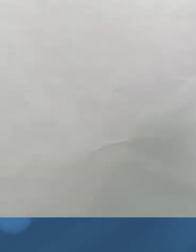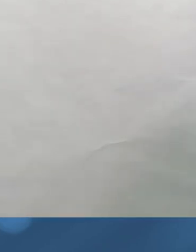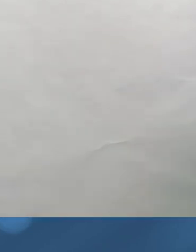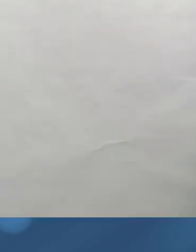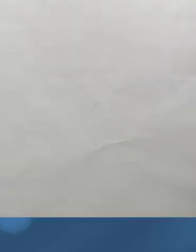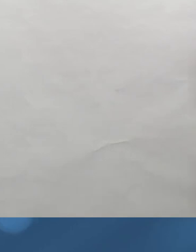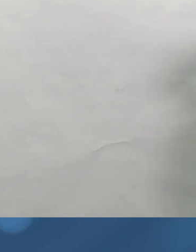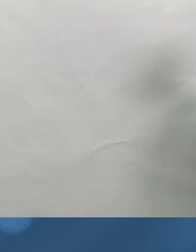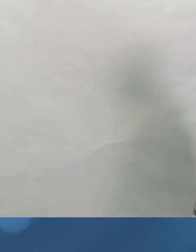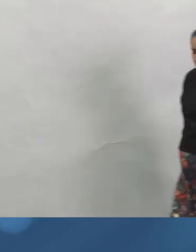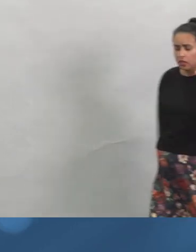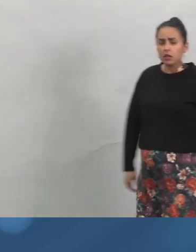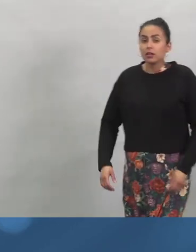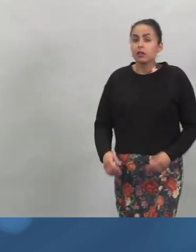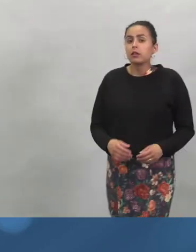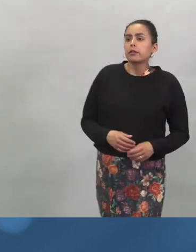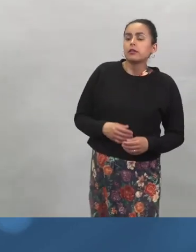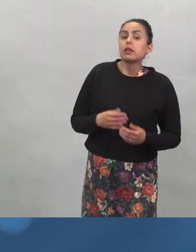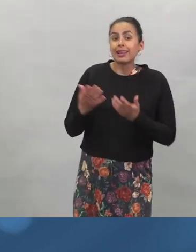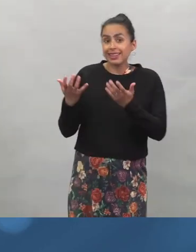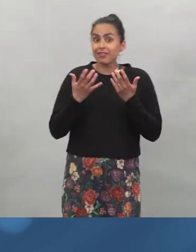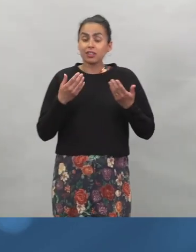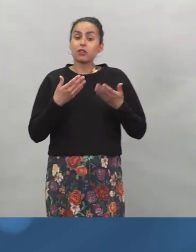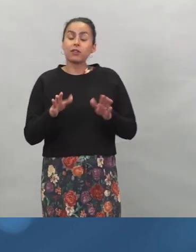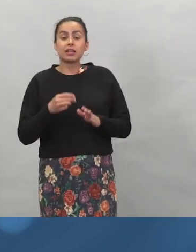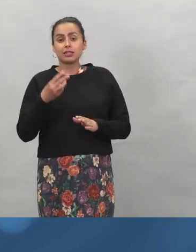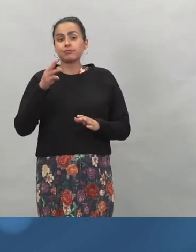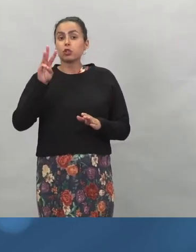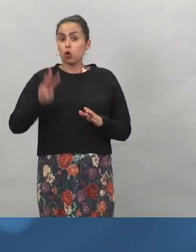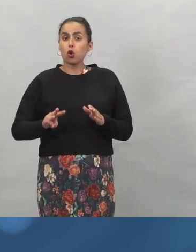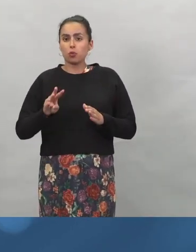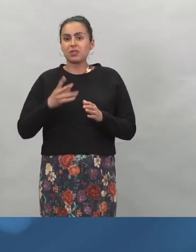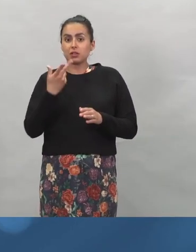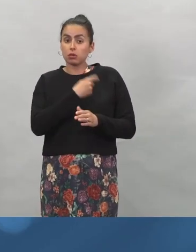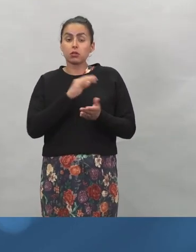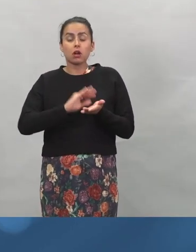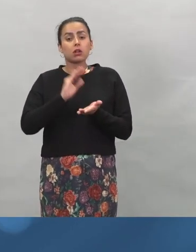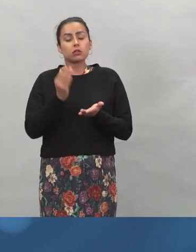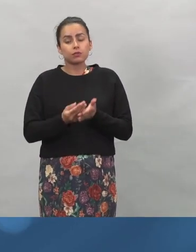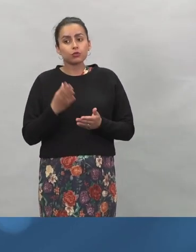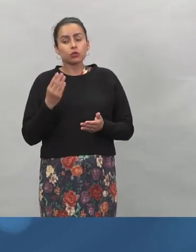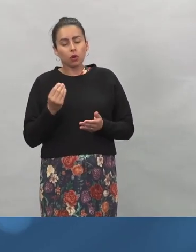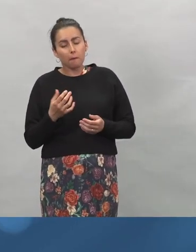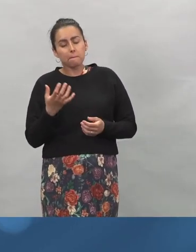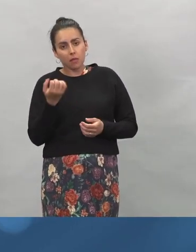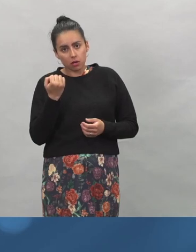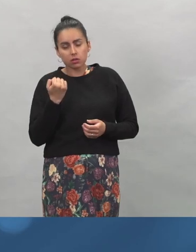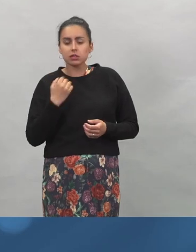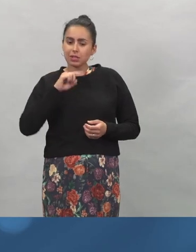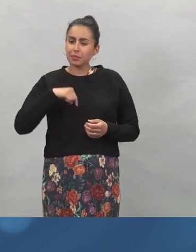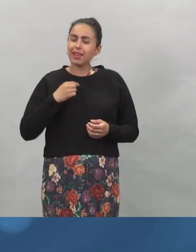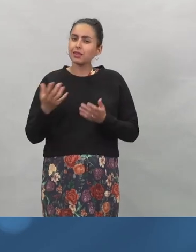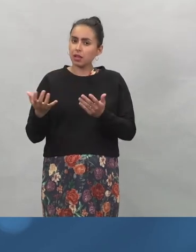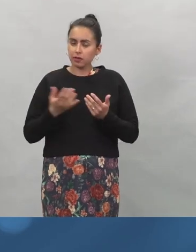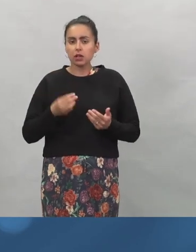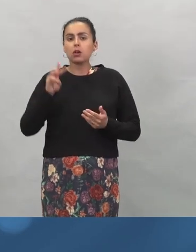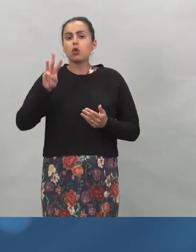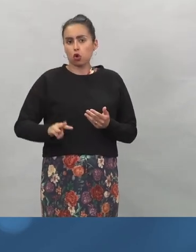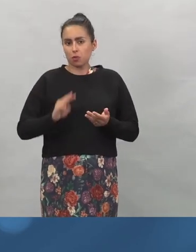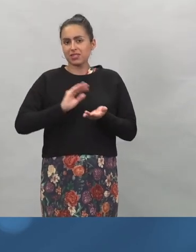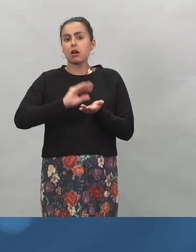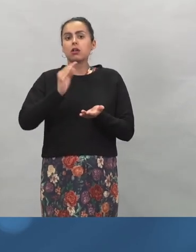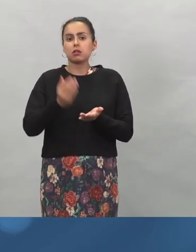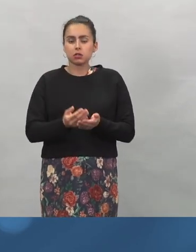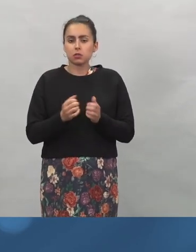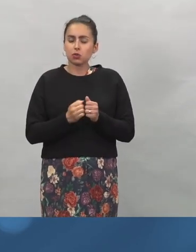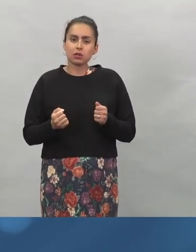rokoteannos? Se on mahdollista, että tullaan tarvitsemaan, mutta että siihen meillä ei ole vielä riittävästi